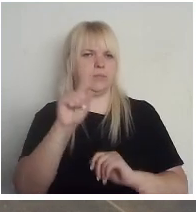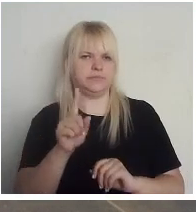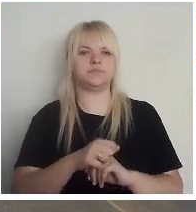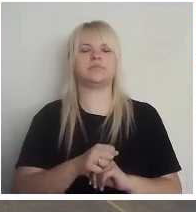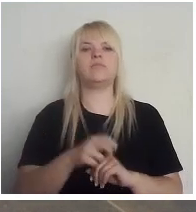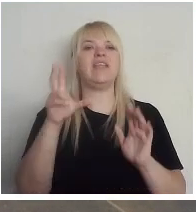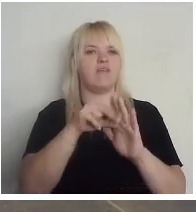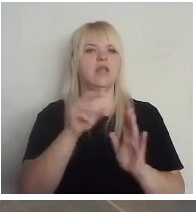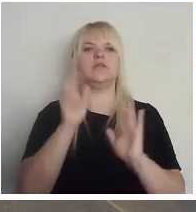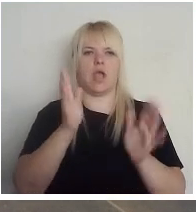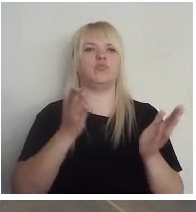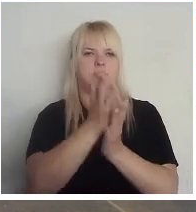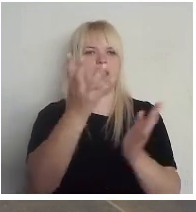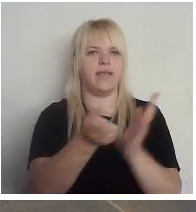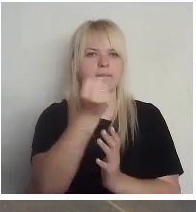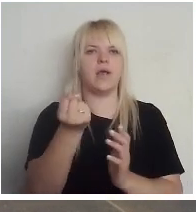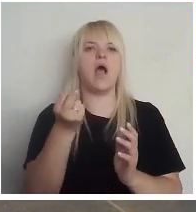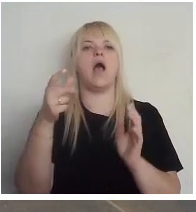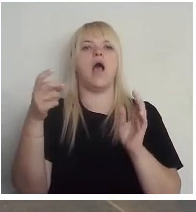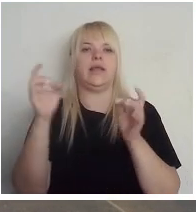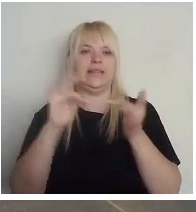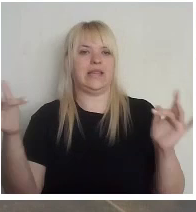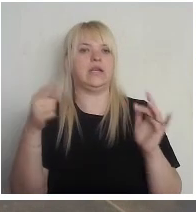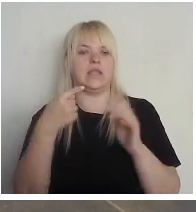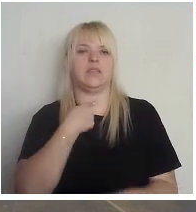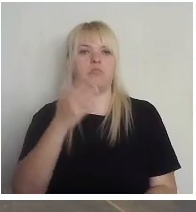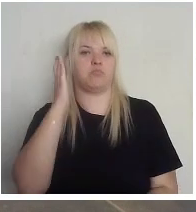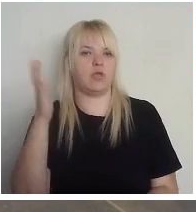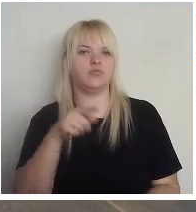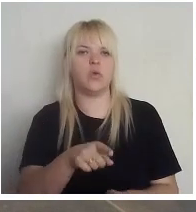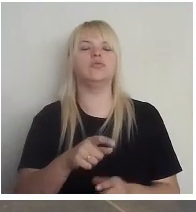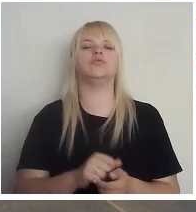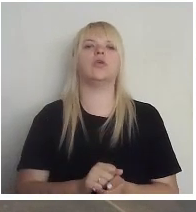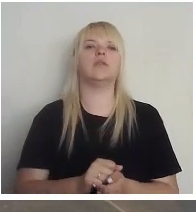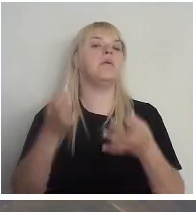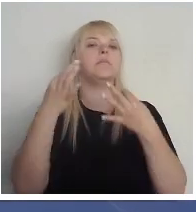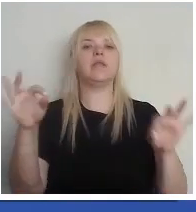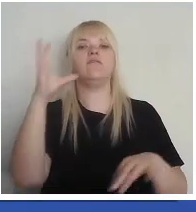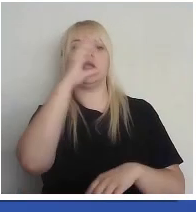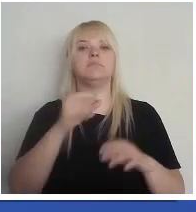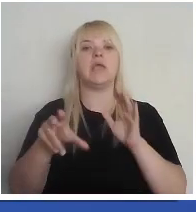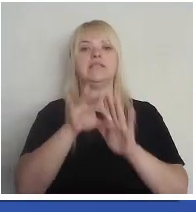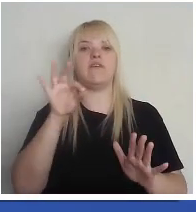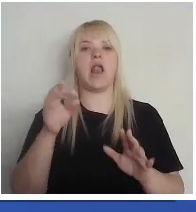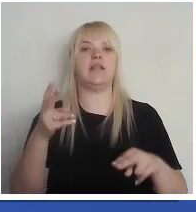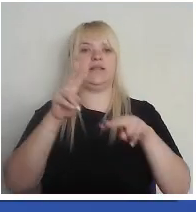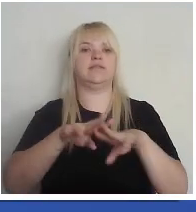jākļūst pieejamām, elektroniskā balstošana, ko mēs minējām, ka brīvi iespēja izvēlēties vietu,